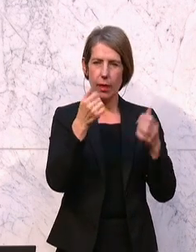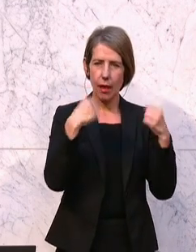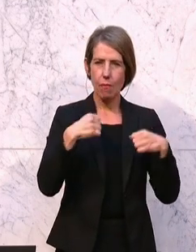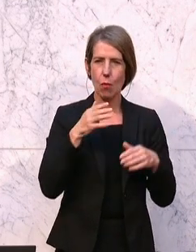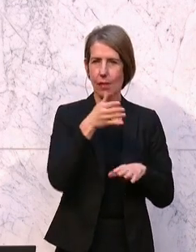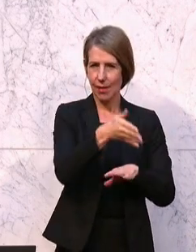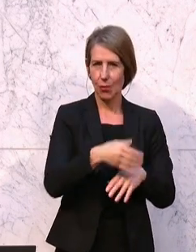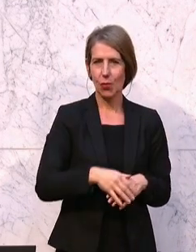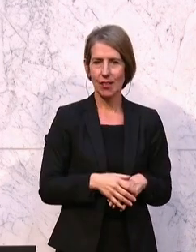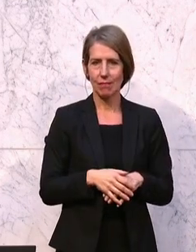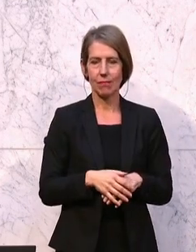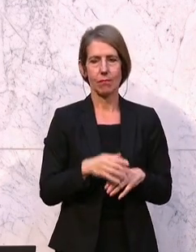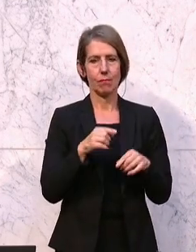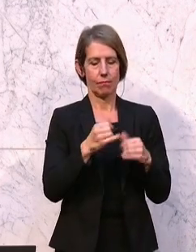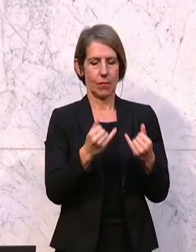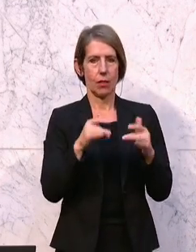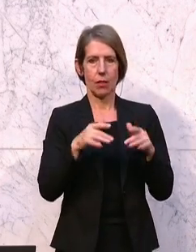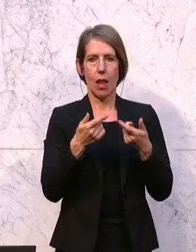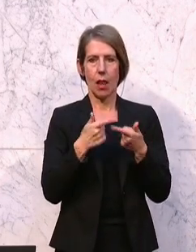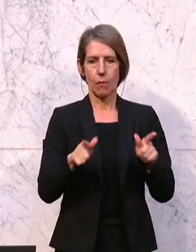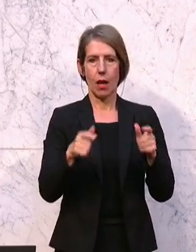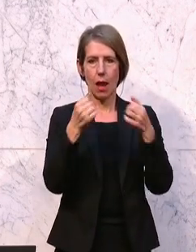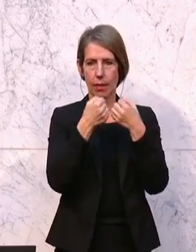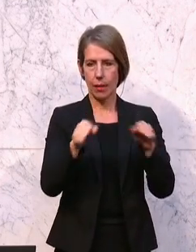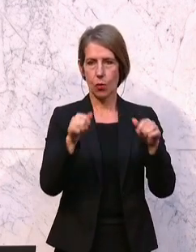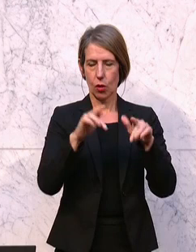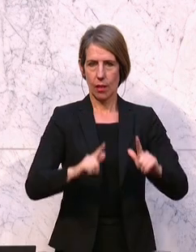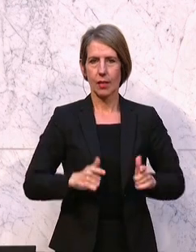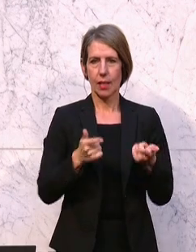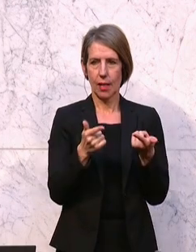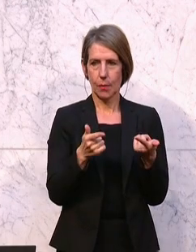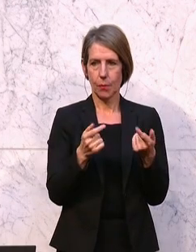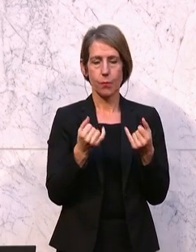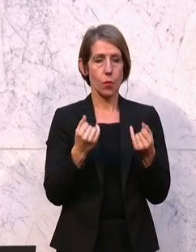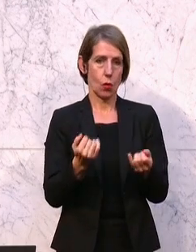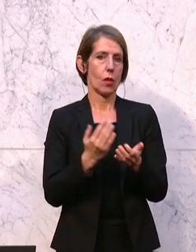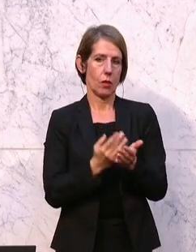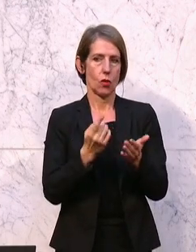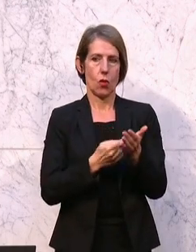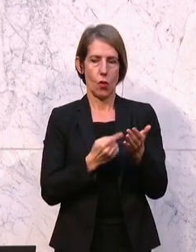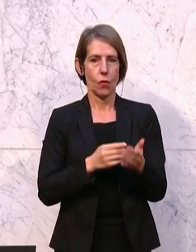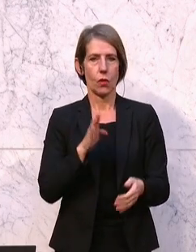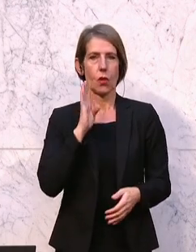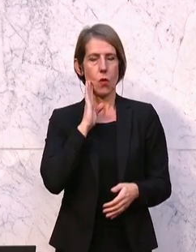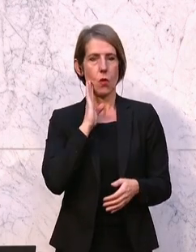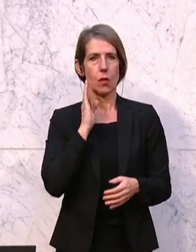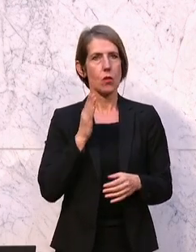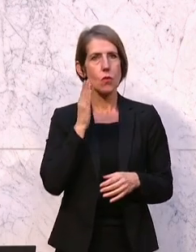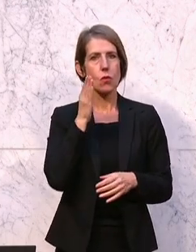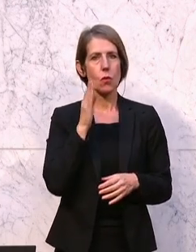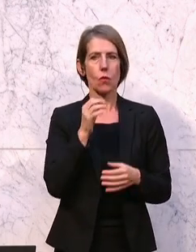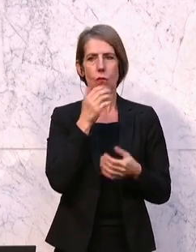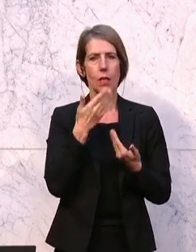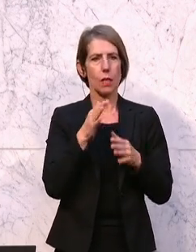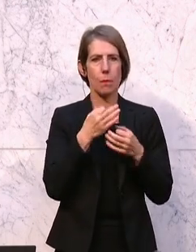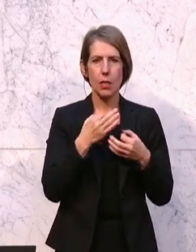geworden ist, dass wir hier in einer liberalen Demokratie leben. Und wenn wir heute schon öfter gehört haben, was man in Zukunft nicht mehr